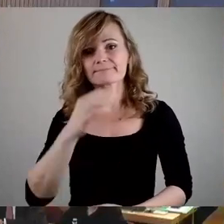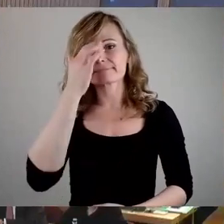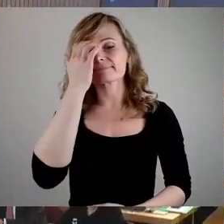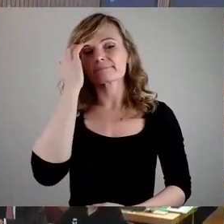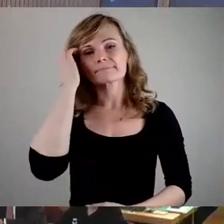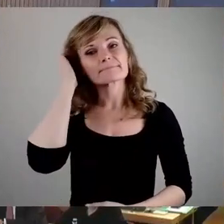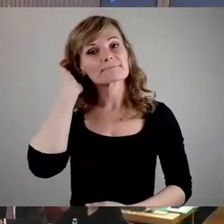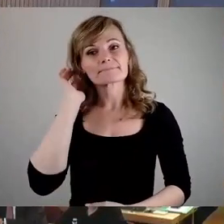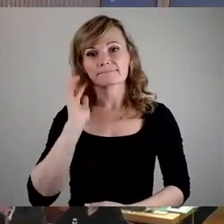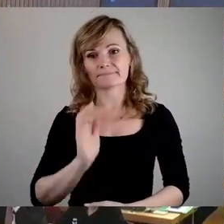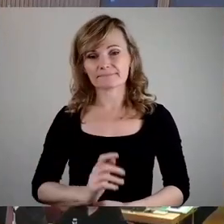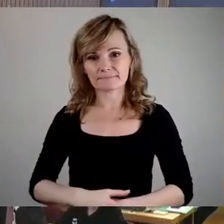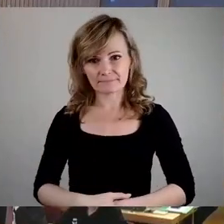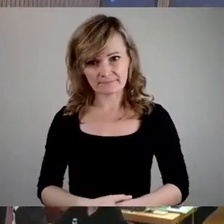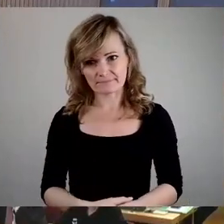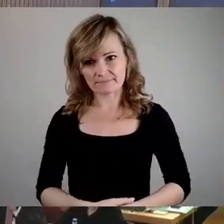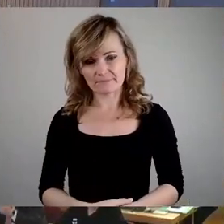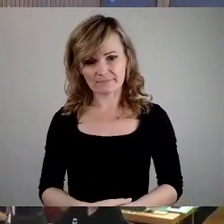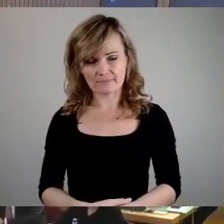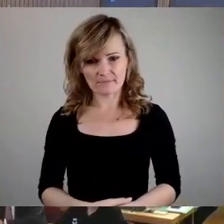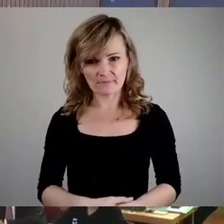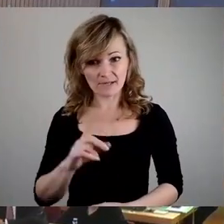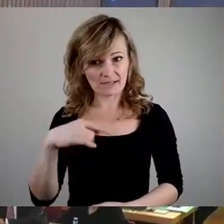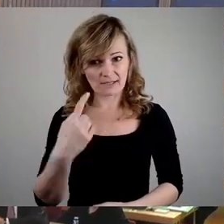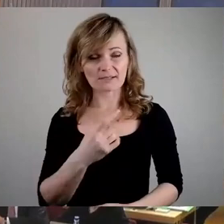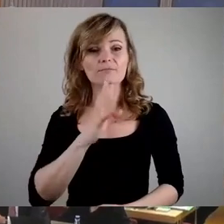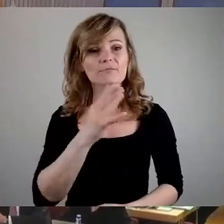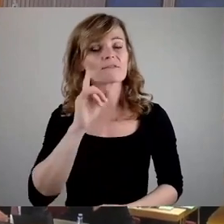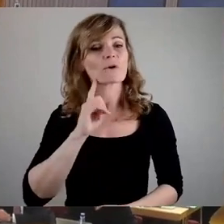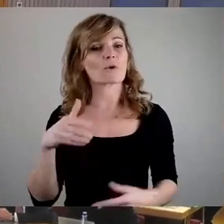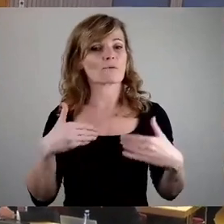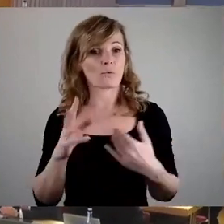Applaus So, und als nächste Rednerin, Frau Frau Wieser.